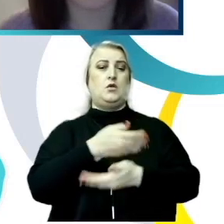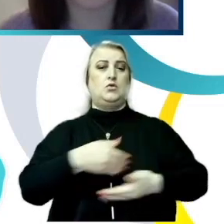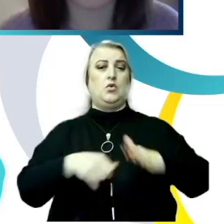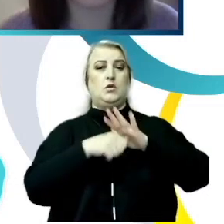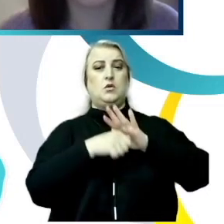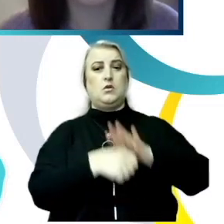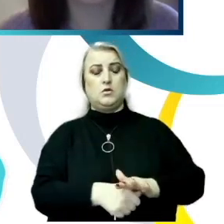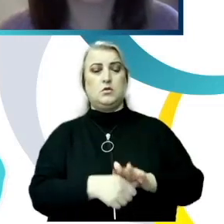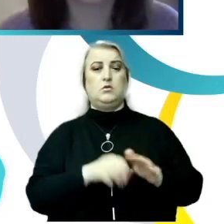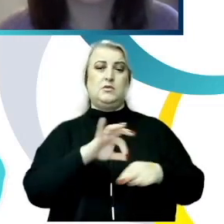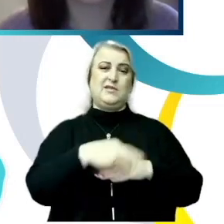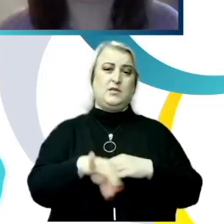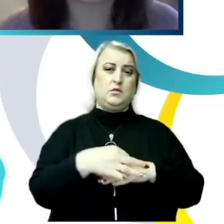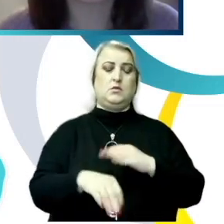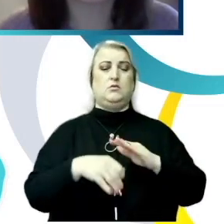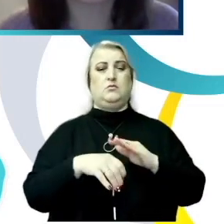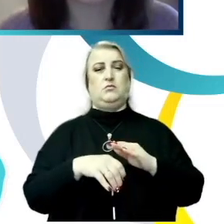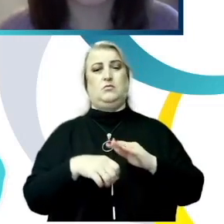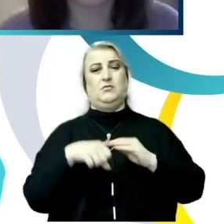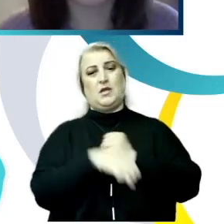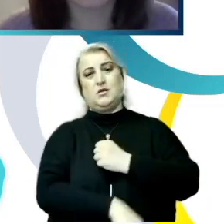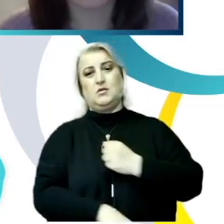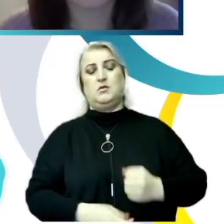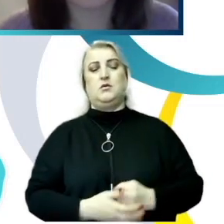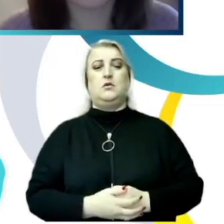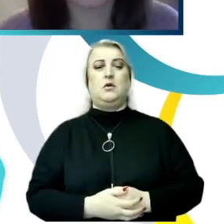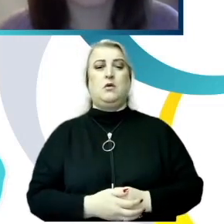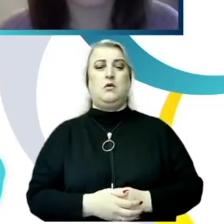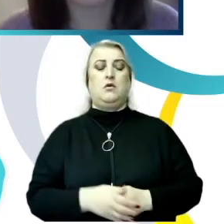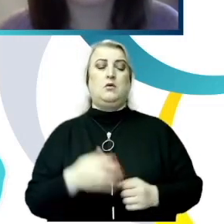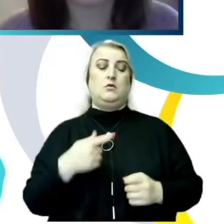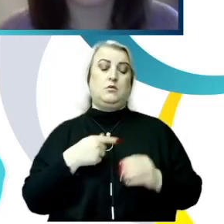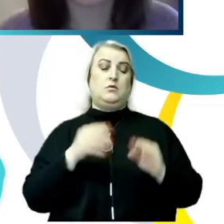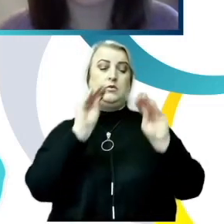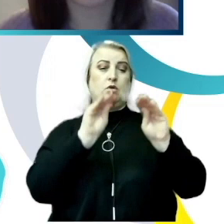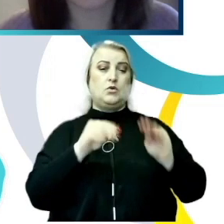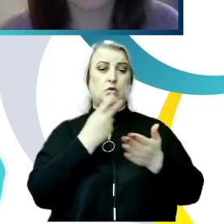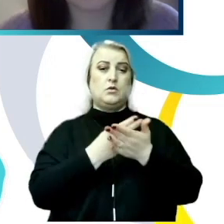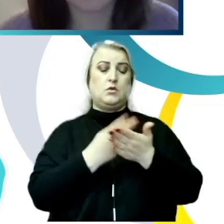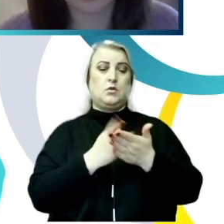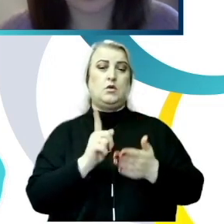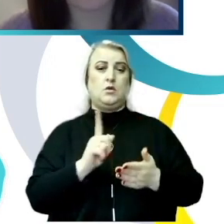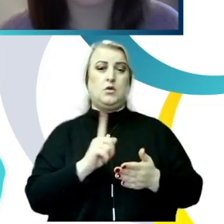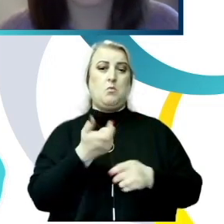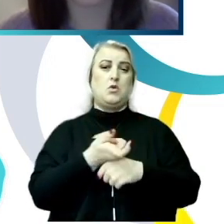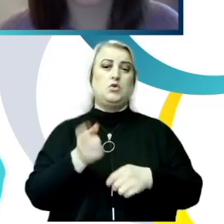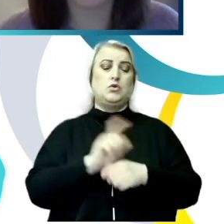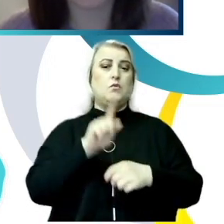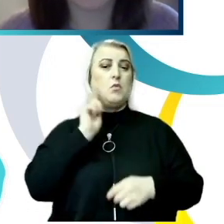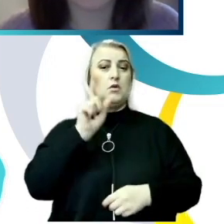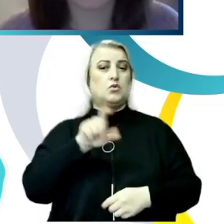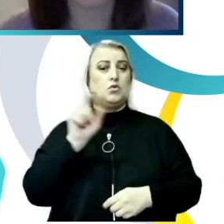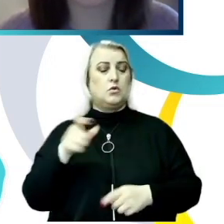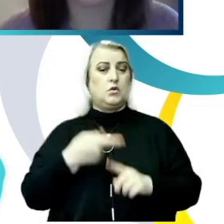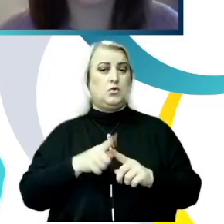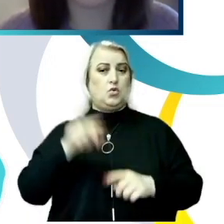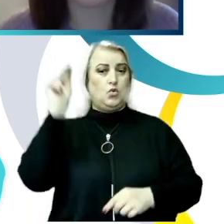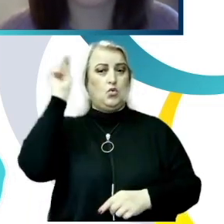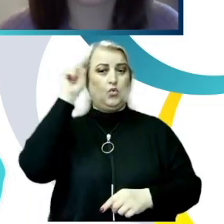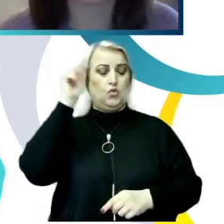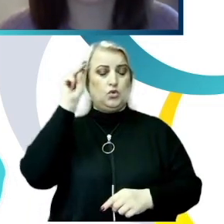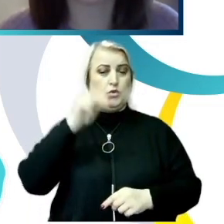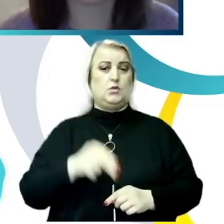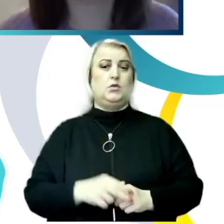prezența acestora. Și sondajul ne-a arătat că majoritatea tinerilor care își fac studiile în